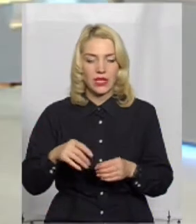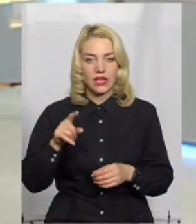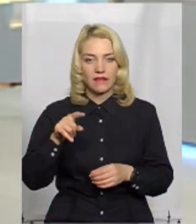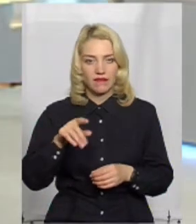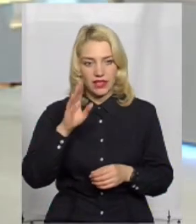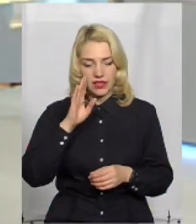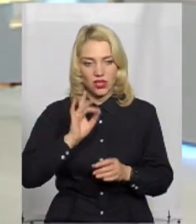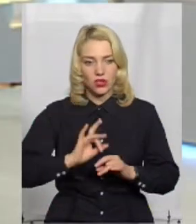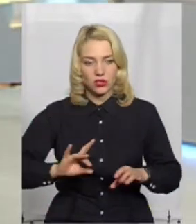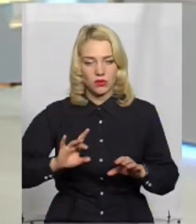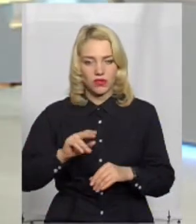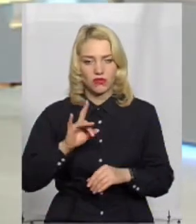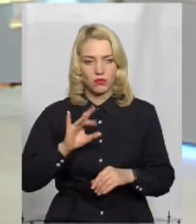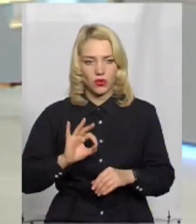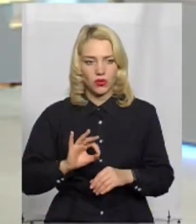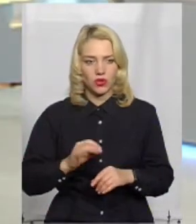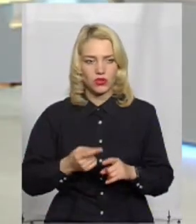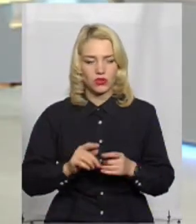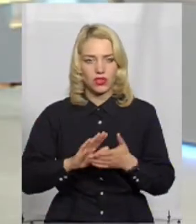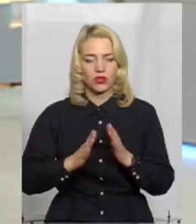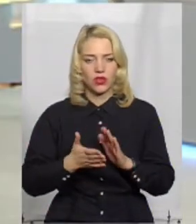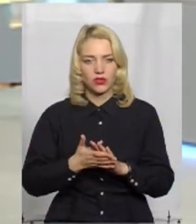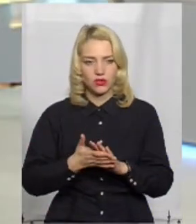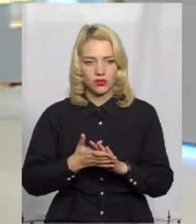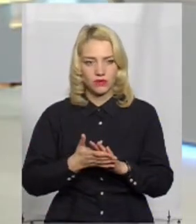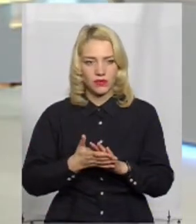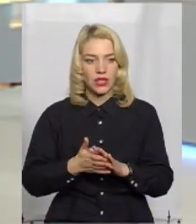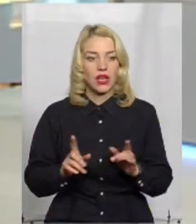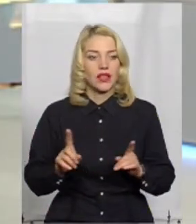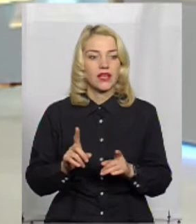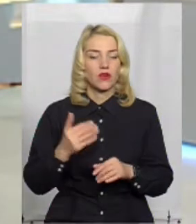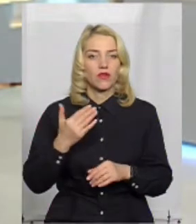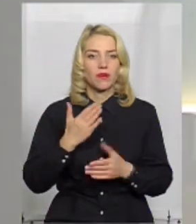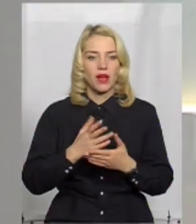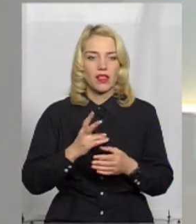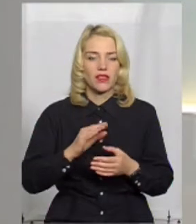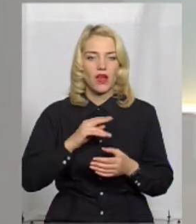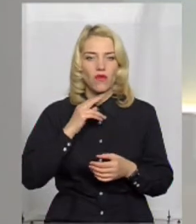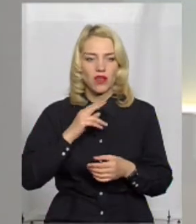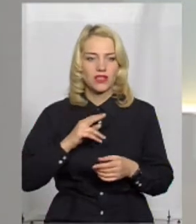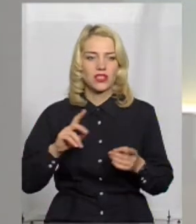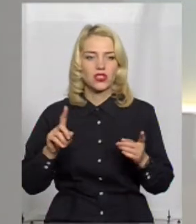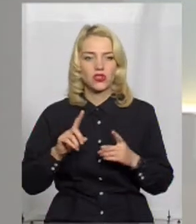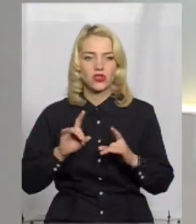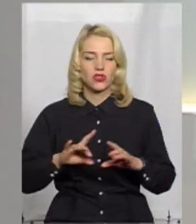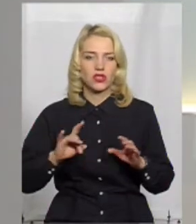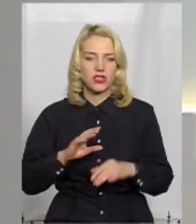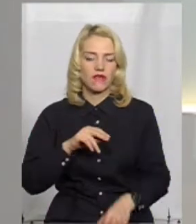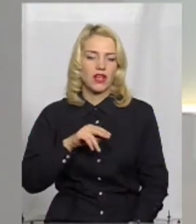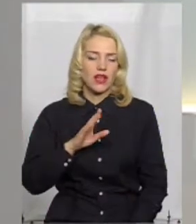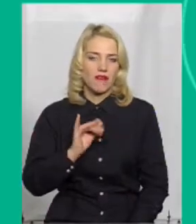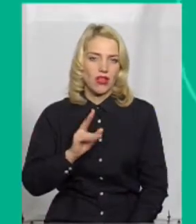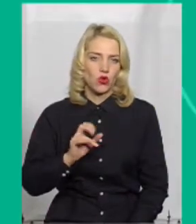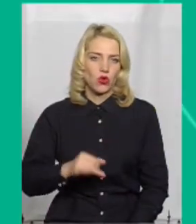він розповів і про історію, про яку, напевно, да, яку ви мали на увазі. Послухаємо, що сказав пан Анатолій нам